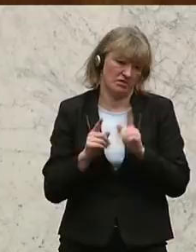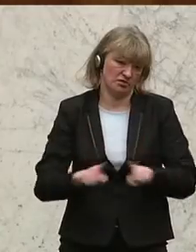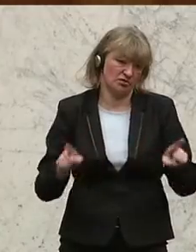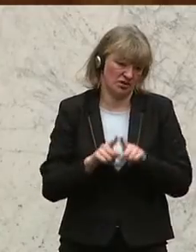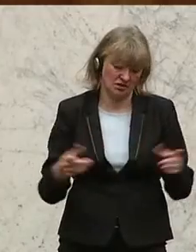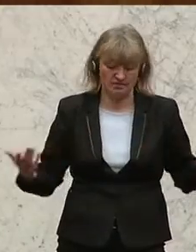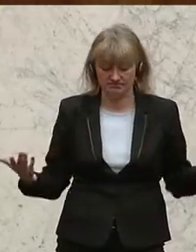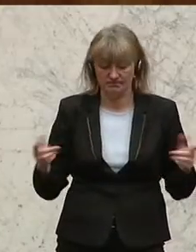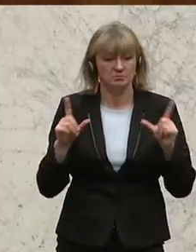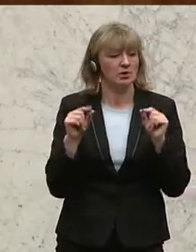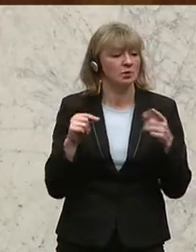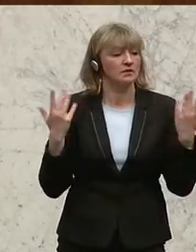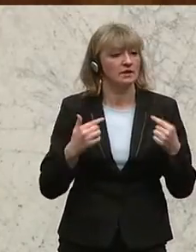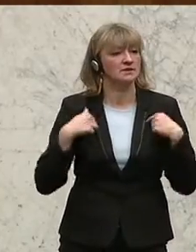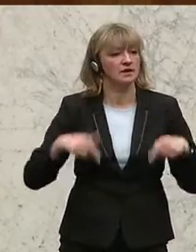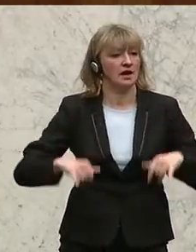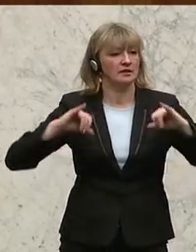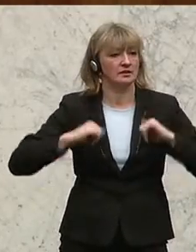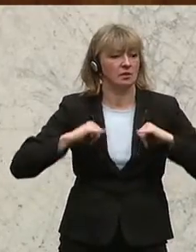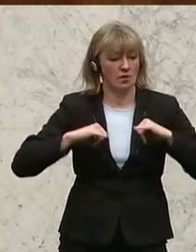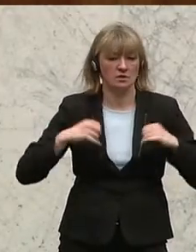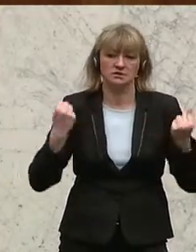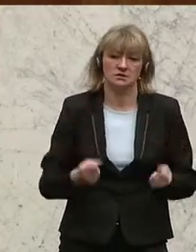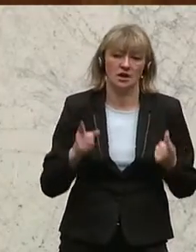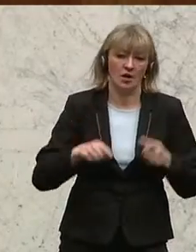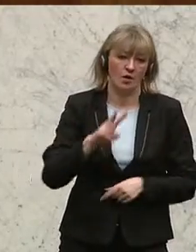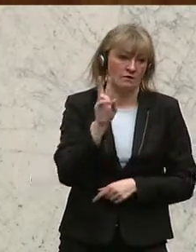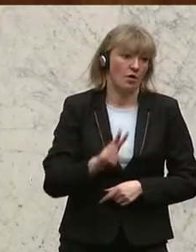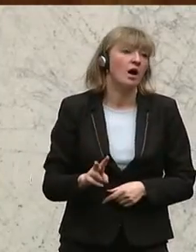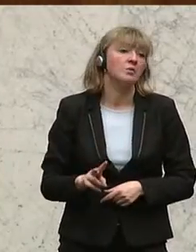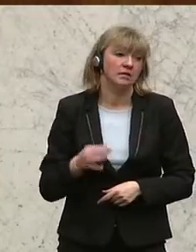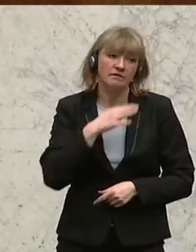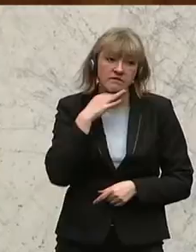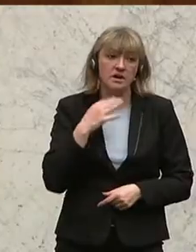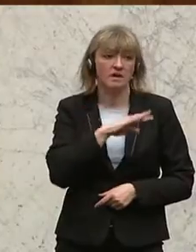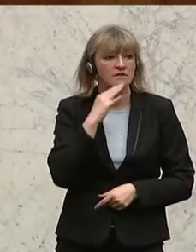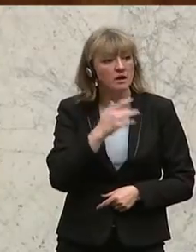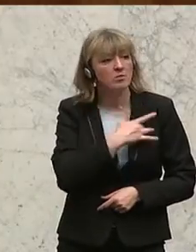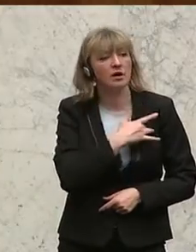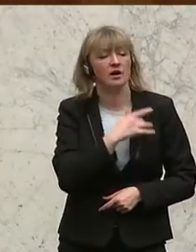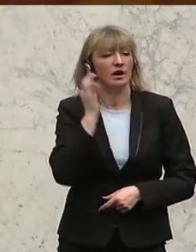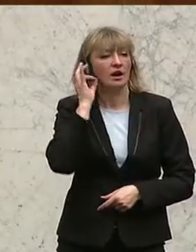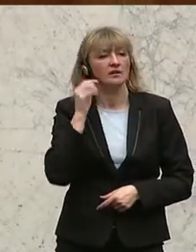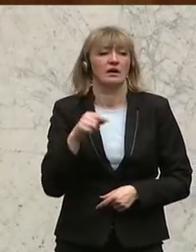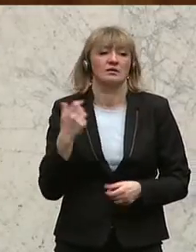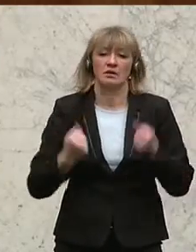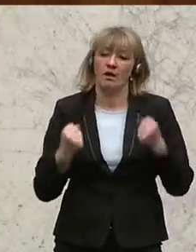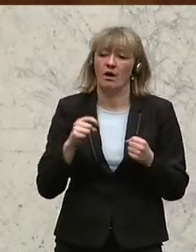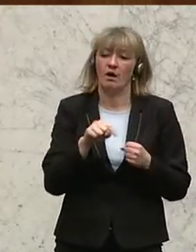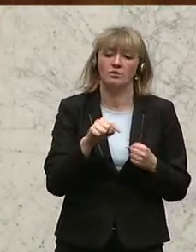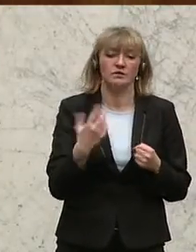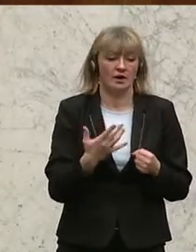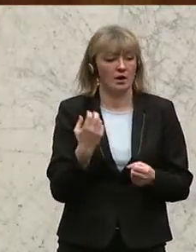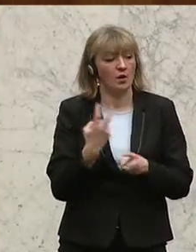Das führt dazu, dass zum Beispiel bei uns in Tirol, aber sicher auch in Vorarlberg, sehr viele Bürger und Bürgerinnen auf ihrem Auto sowohl